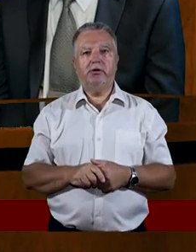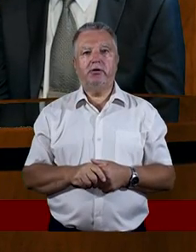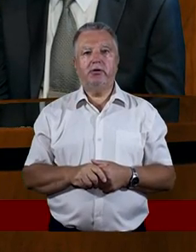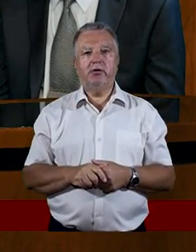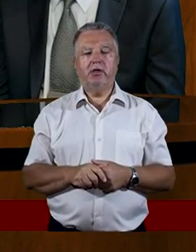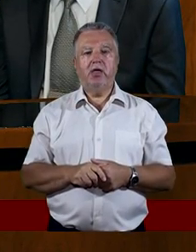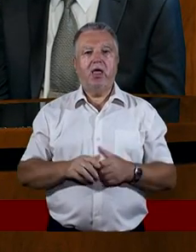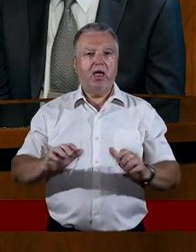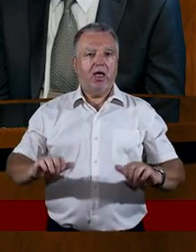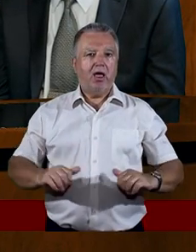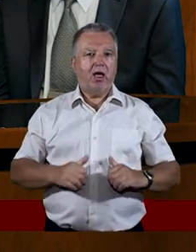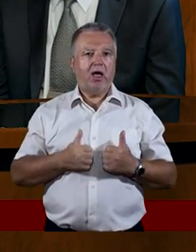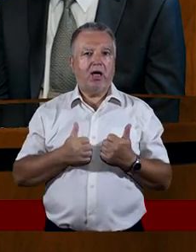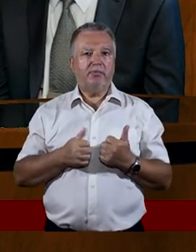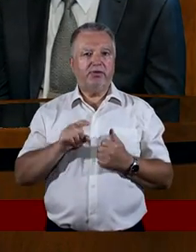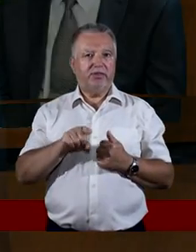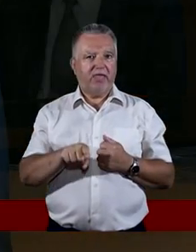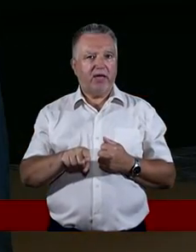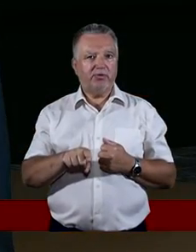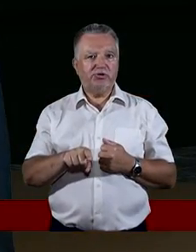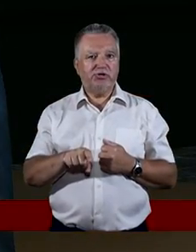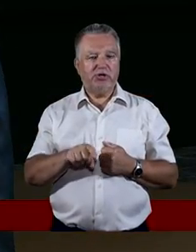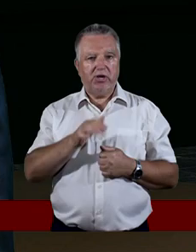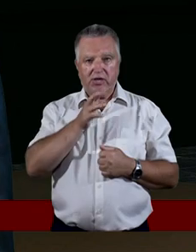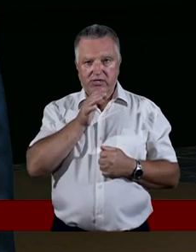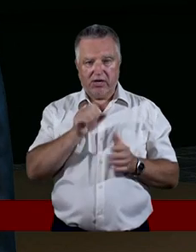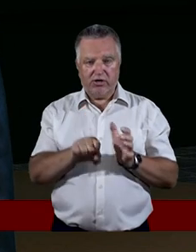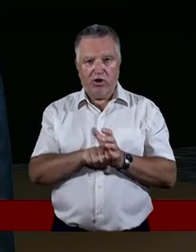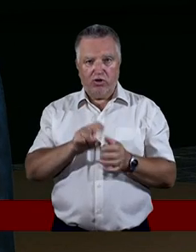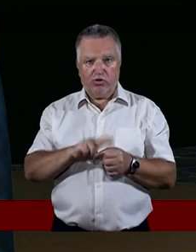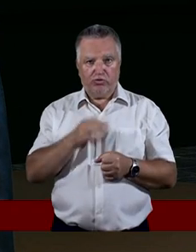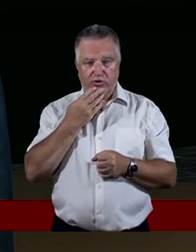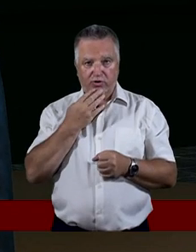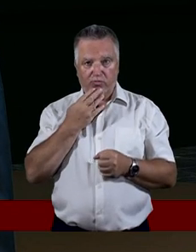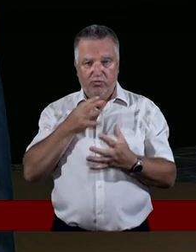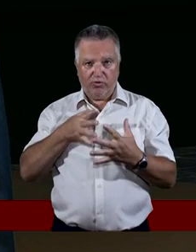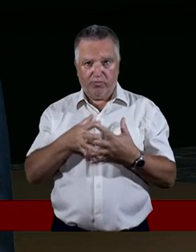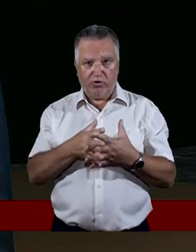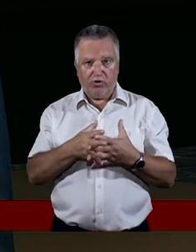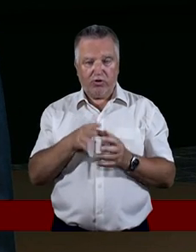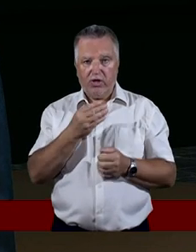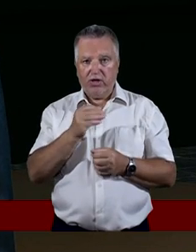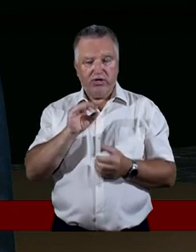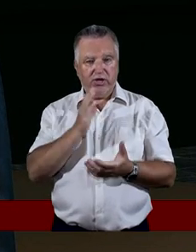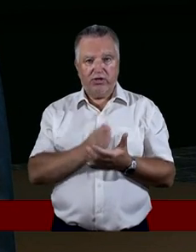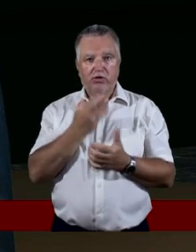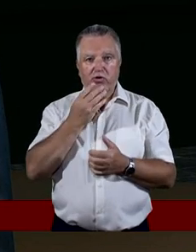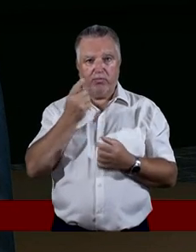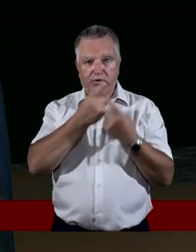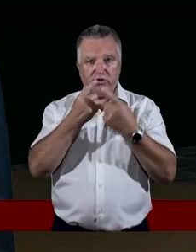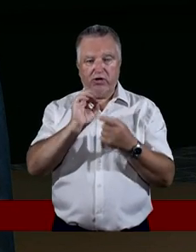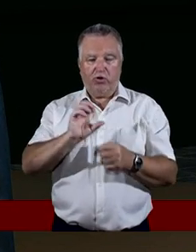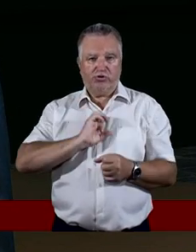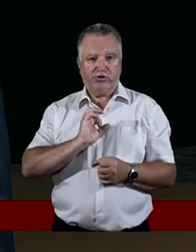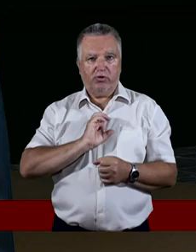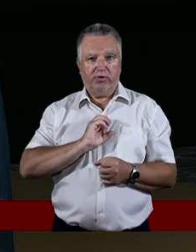żeby tamci Izraelici, do których zwraca się Jeremiasz, nie tylko myśleli o sobie,